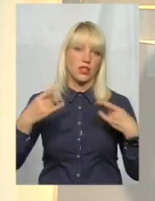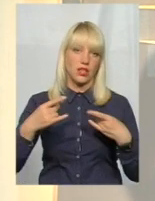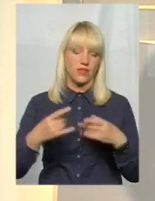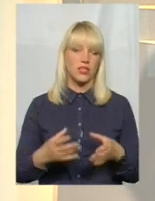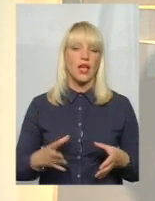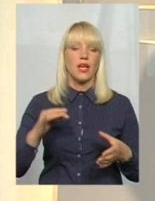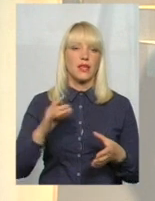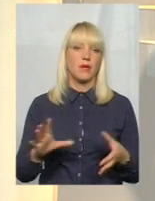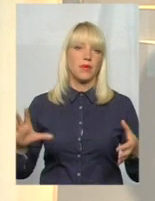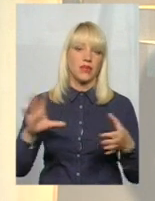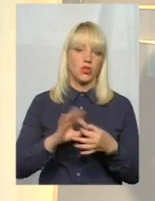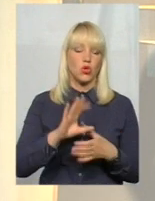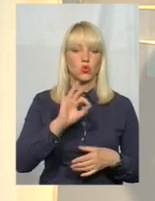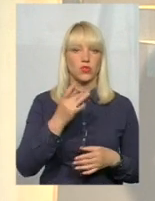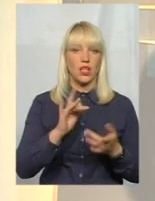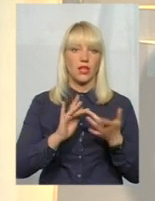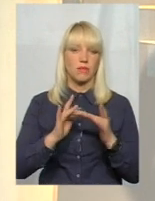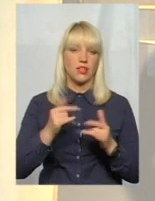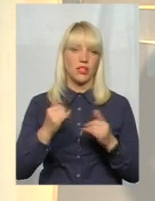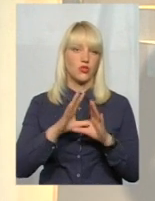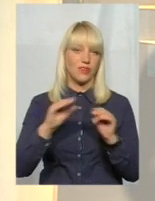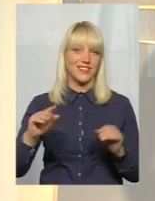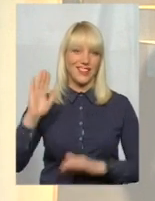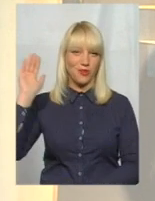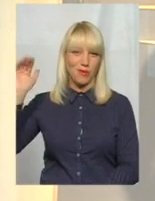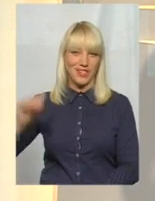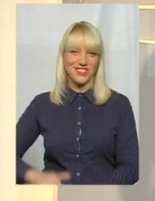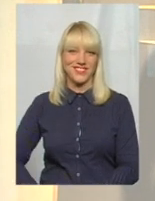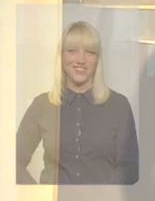приєднуйтесь у соціальних мережах. А на сьогодні все. До завтра.